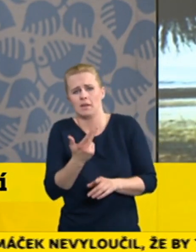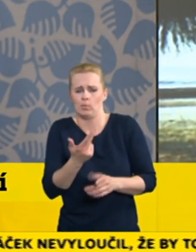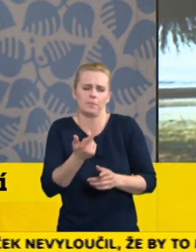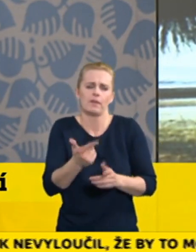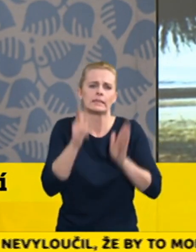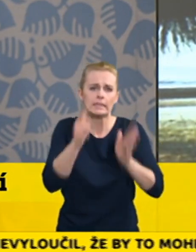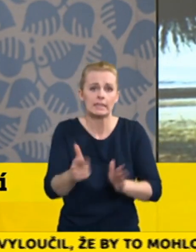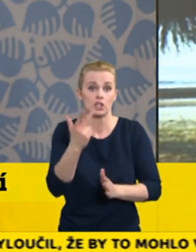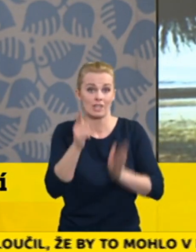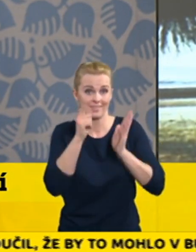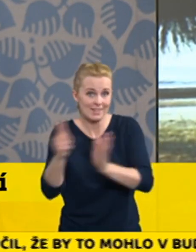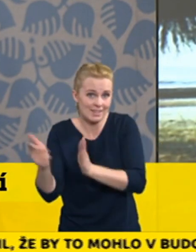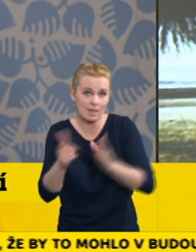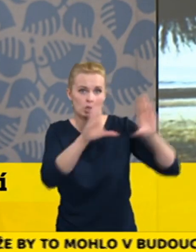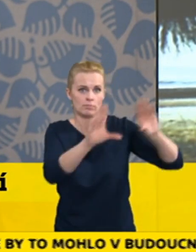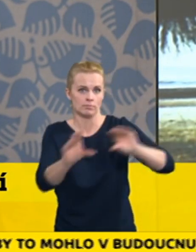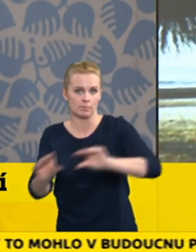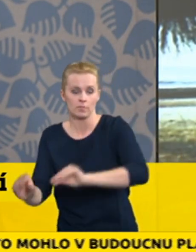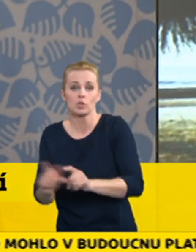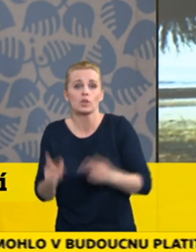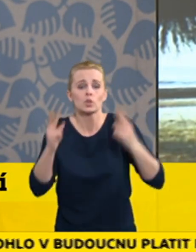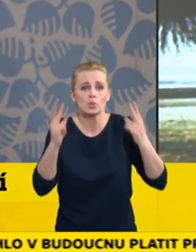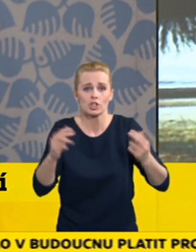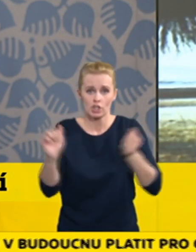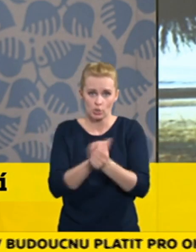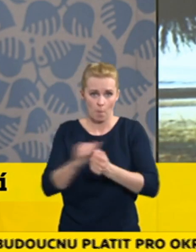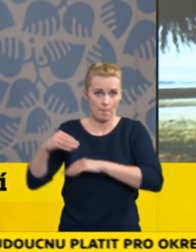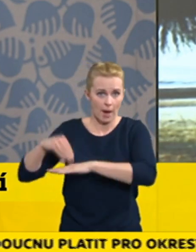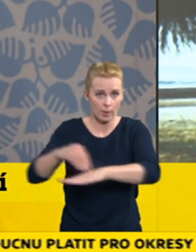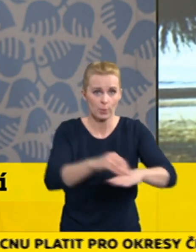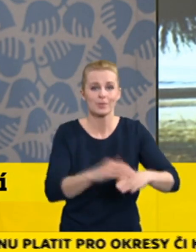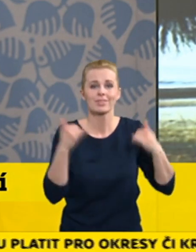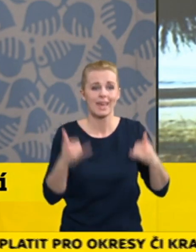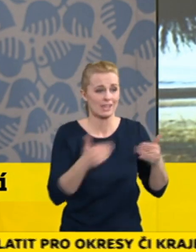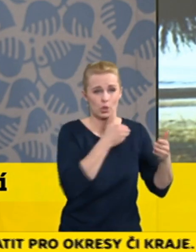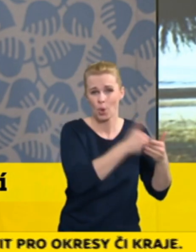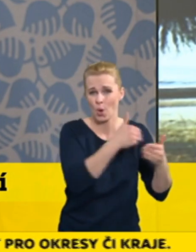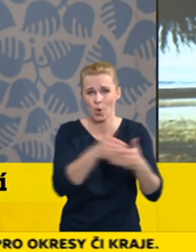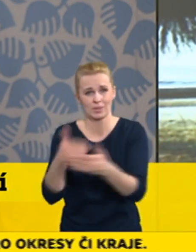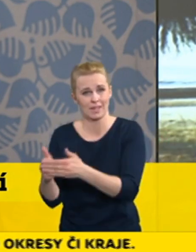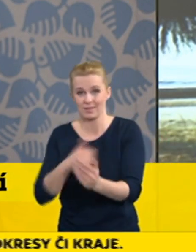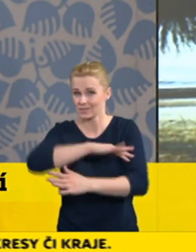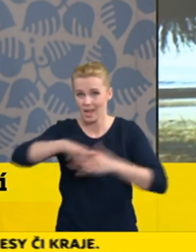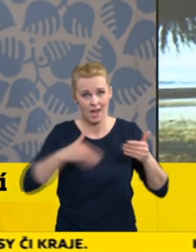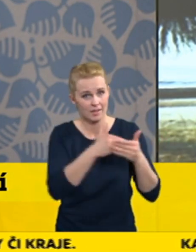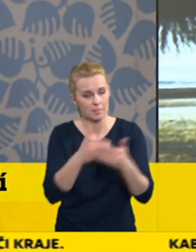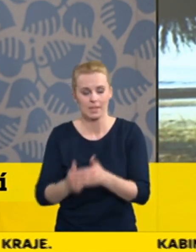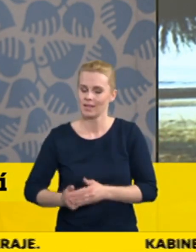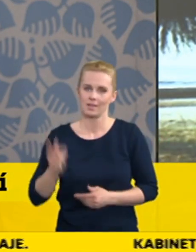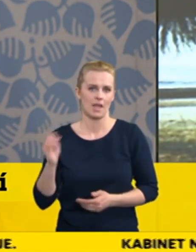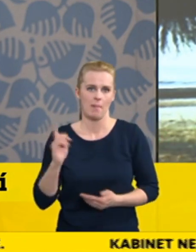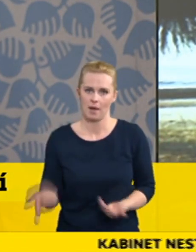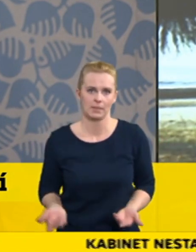opravdu potřeba znovu dát důraz na to, aby minimalizace těch vzájemných kontaktů opravdu byla.